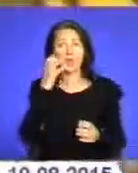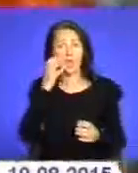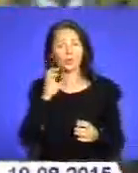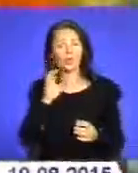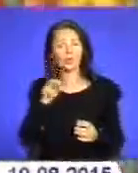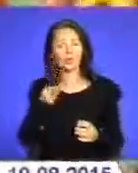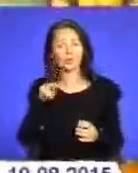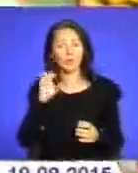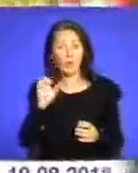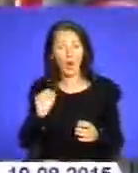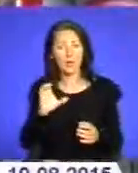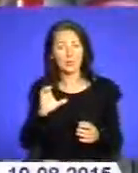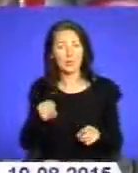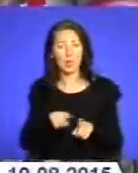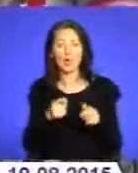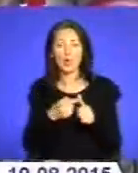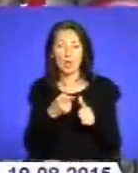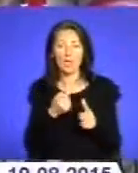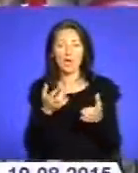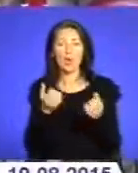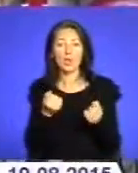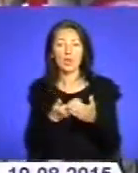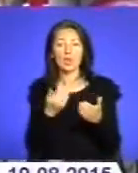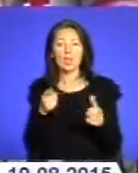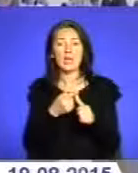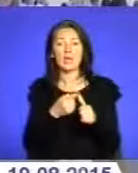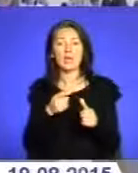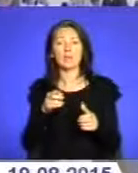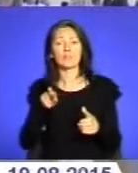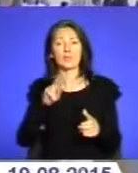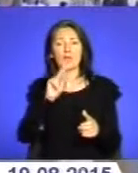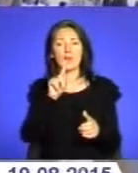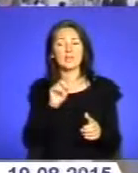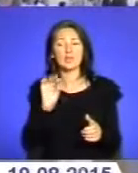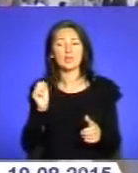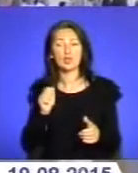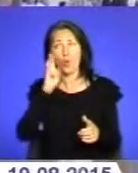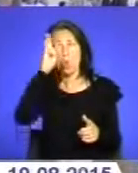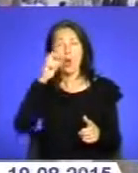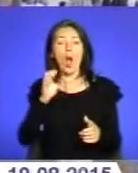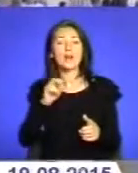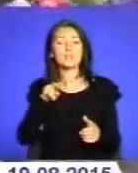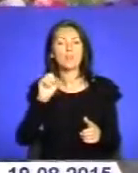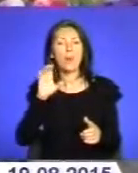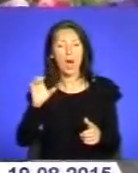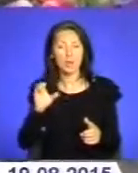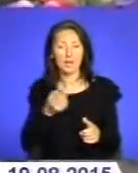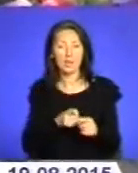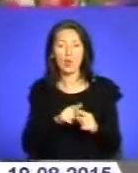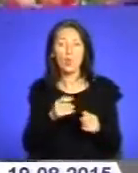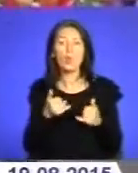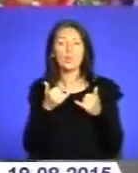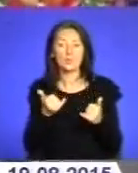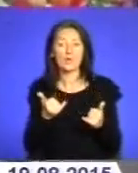назву свято отримало від імені язичницького бога Спаса, якому присвячувався врожай і стиглі плоди. Спочатку спасів було багато –